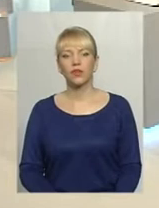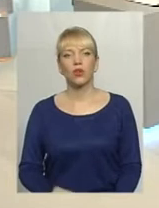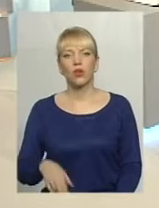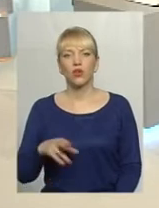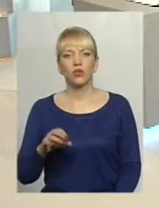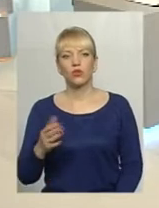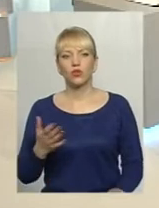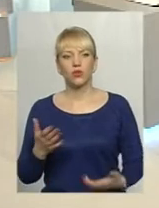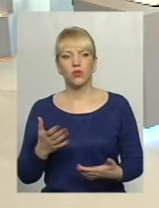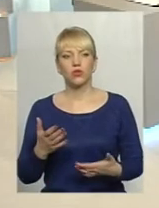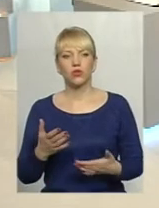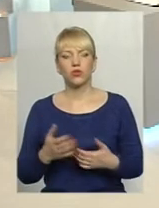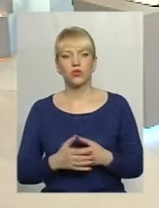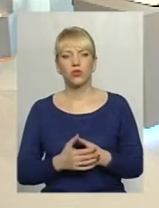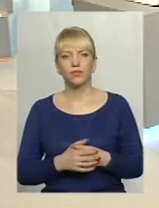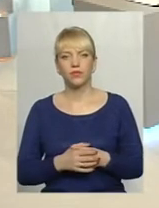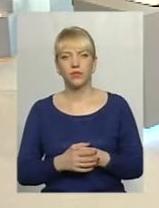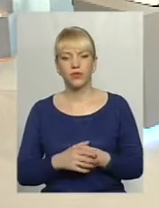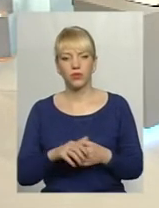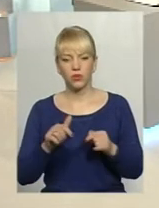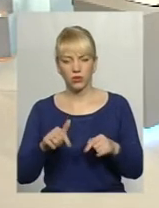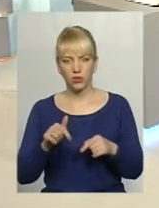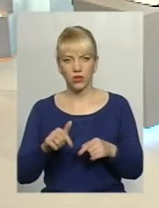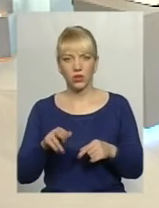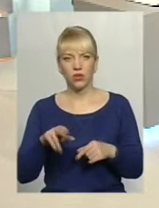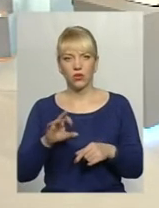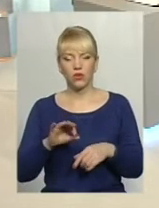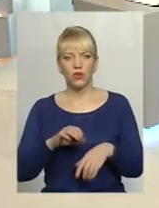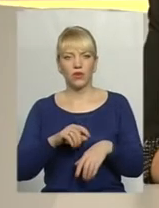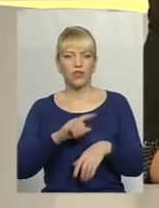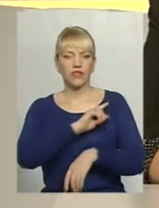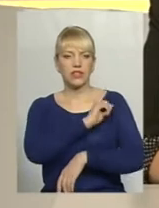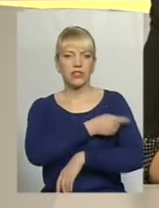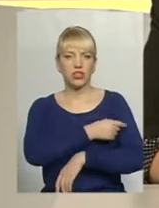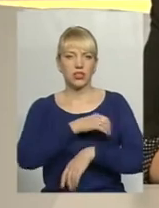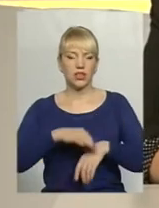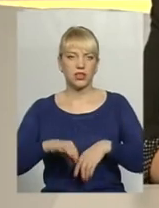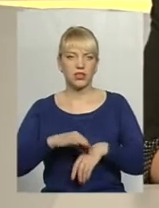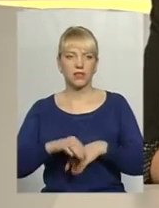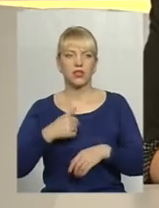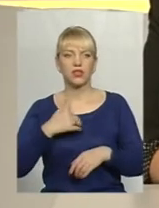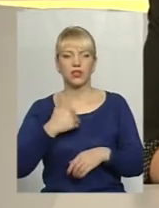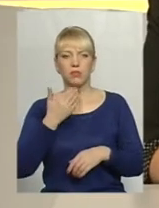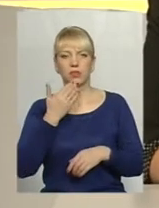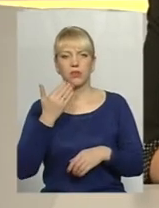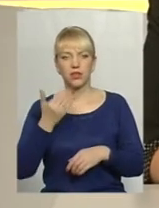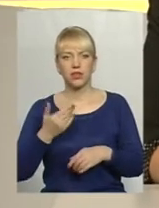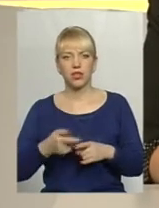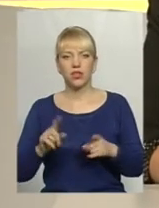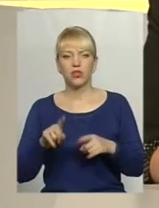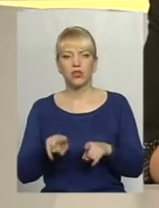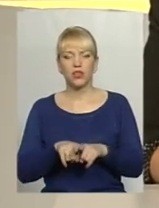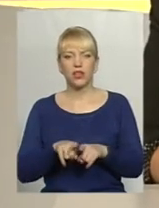до фізичного? Тут безпосередньо щодо фізичного насильства. І хотіла б вас, пані Наталью, попросити, що таке саме це